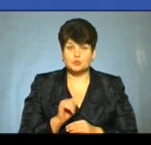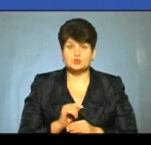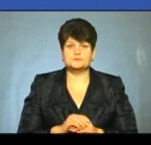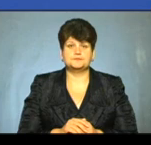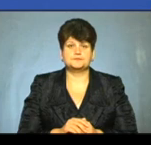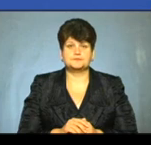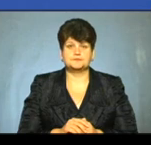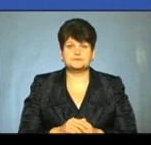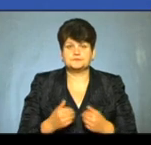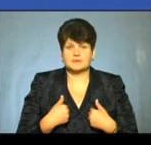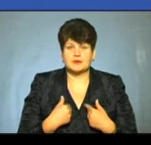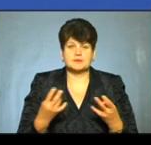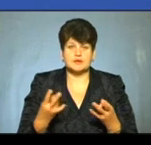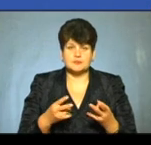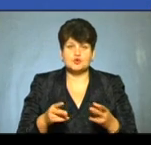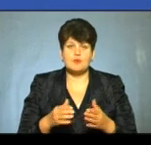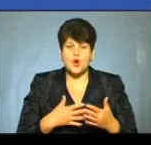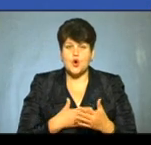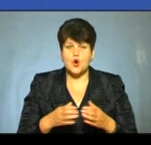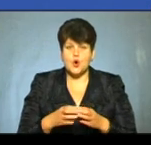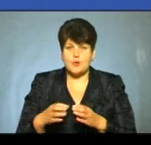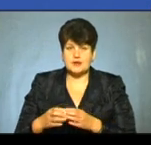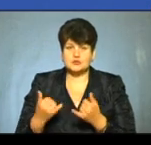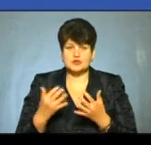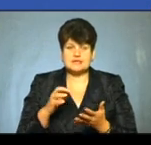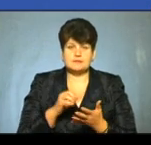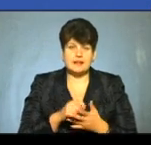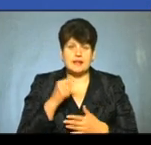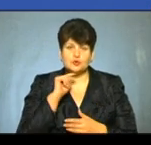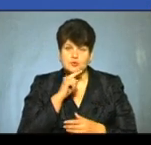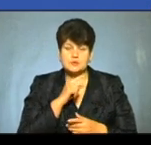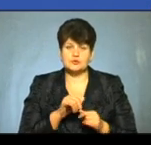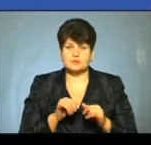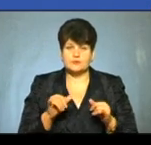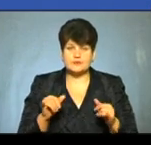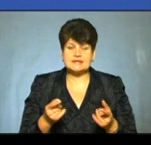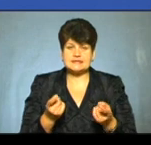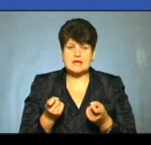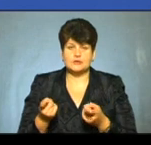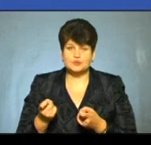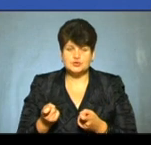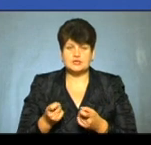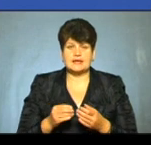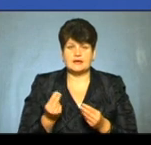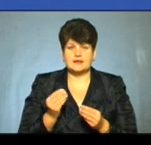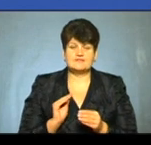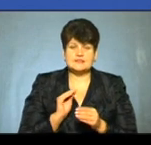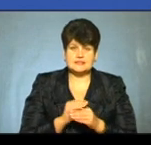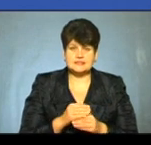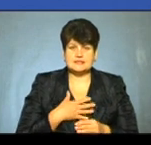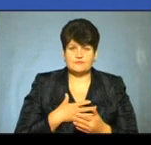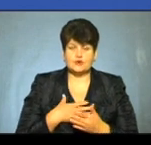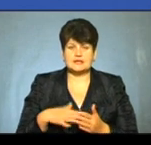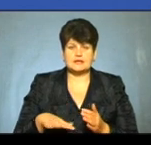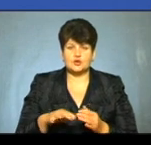Тому нам треба, щоб громади сьогодні займалися економічним розвитком, залученням інвестицій на свої території і